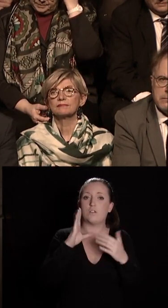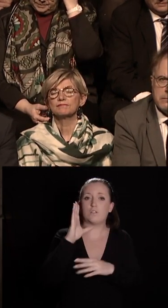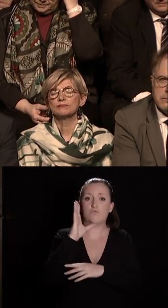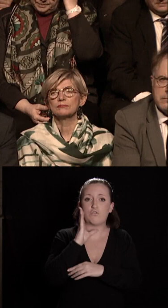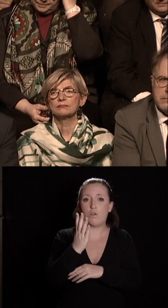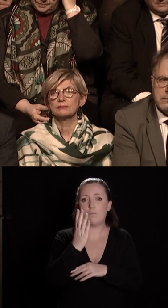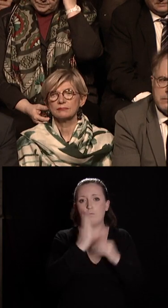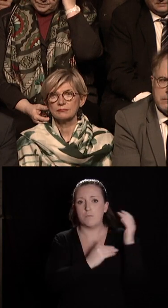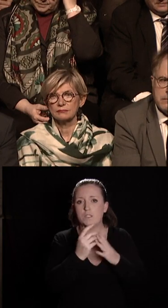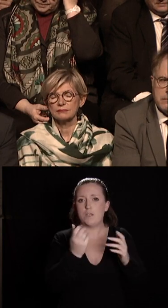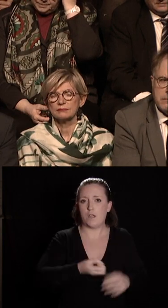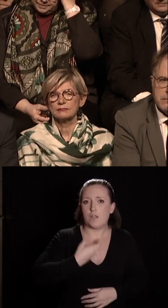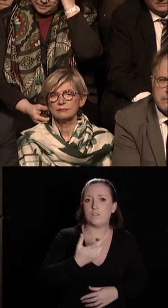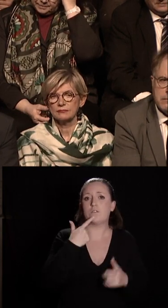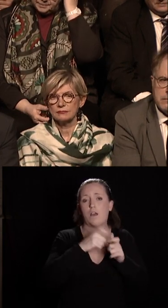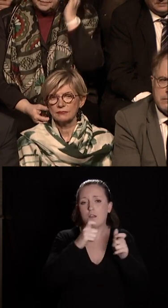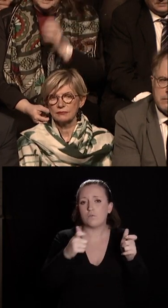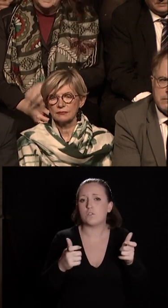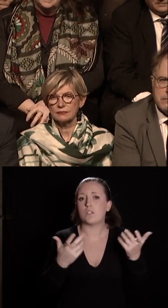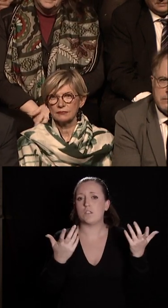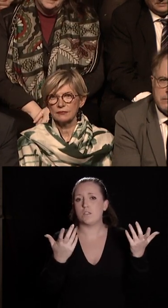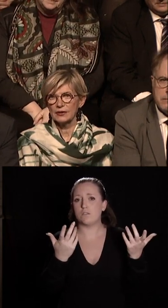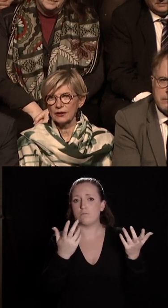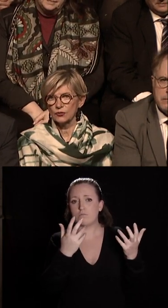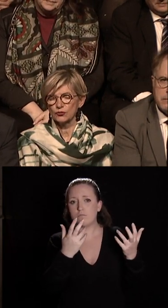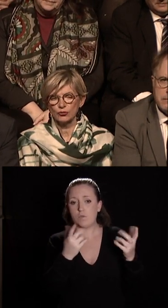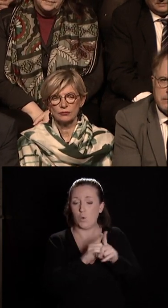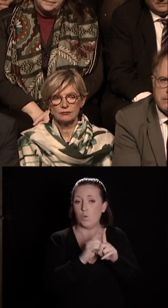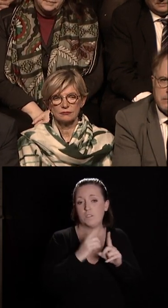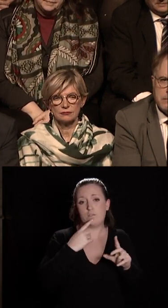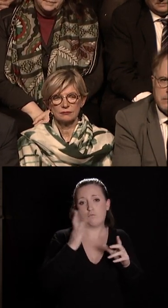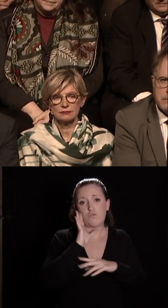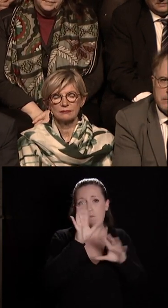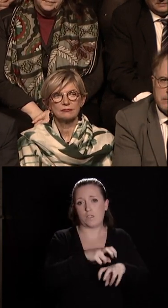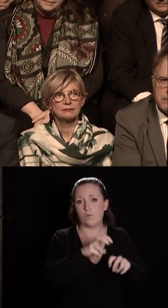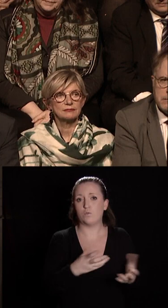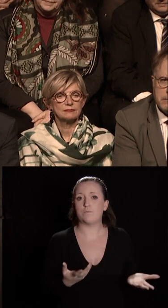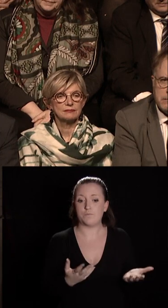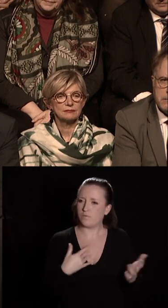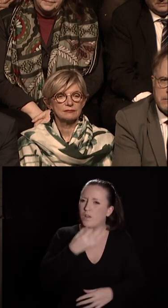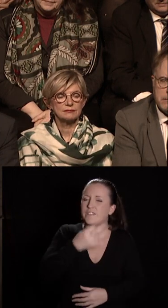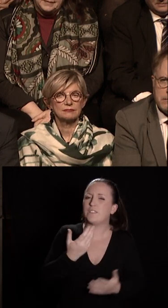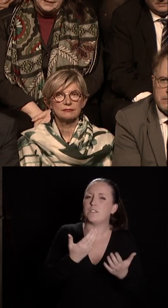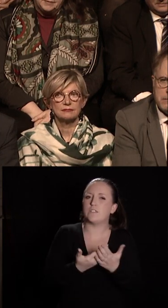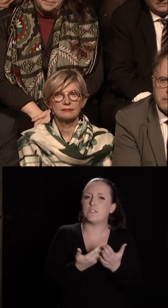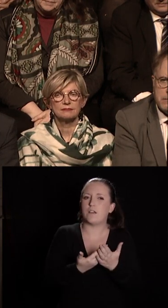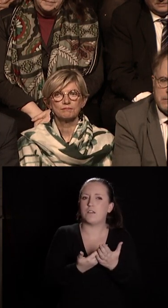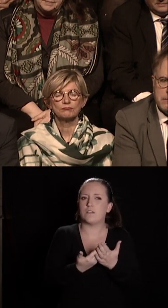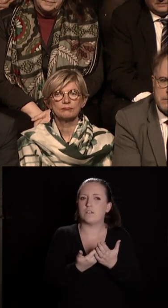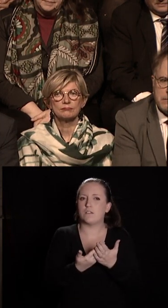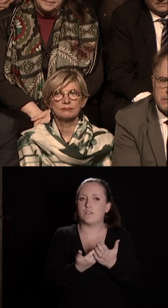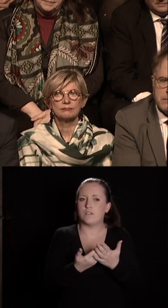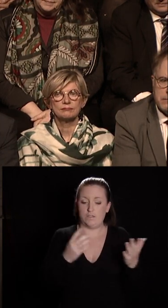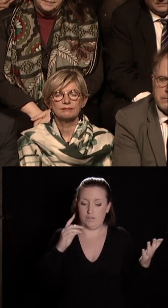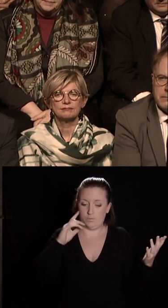'artisanat, avec la Chambre de commerce et d'industrie et encore avec la Chambre d'agriculture. Si je vous dis cela, c'est parce que, eh oui,